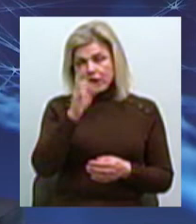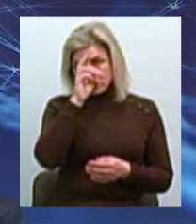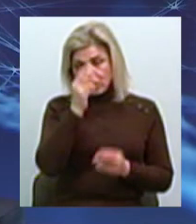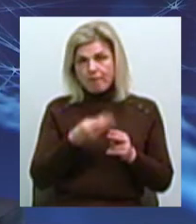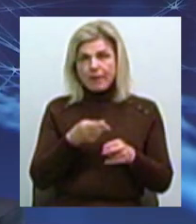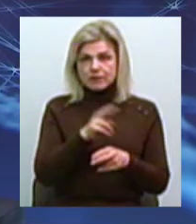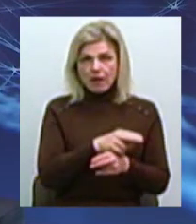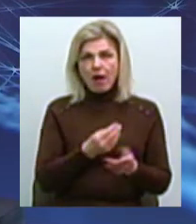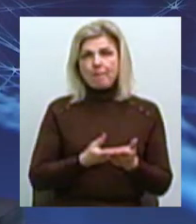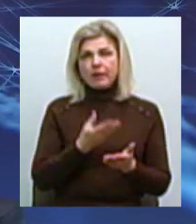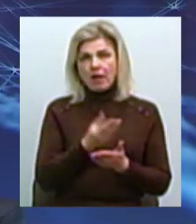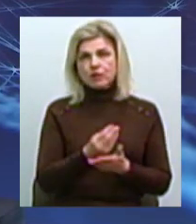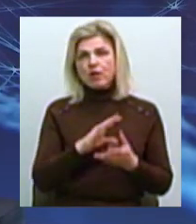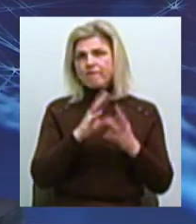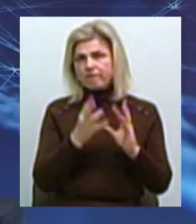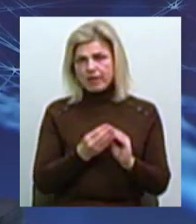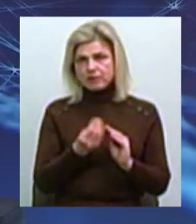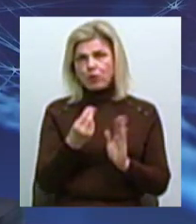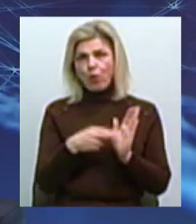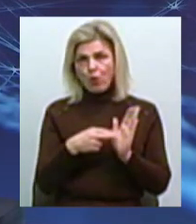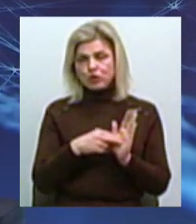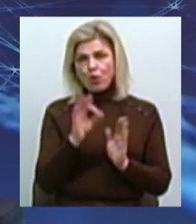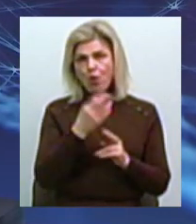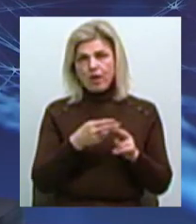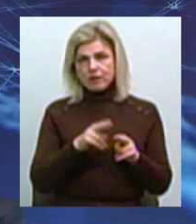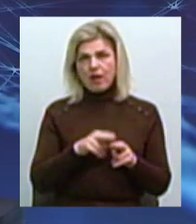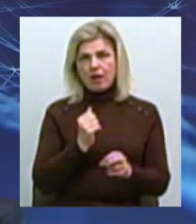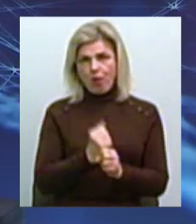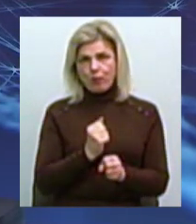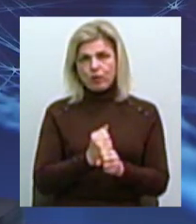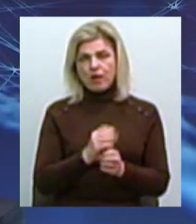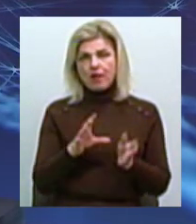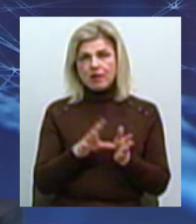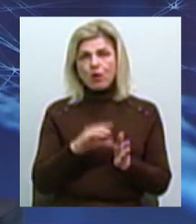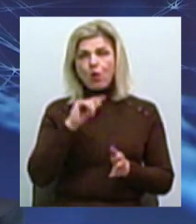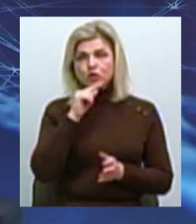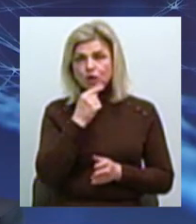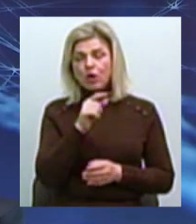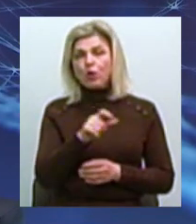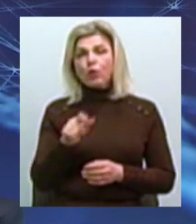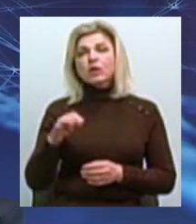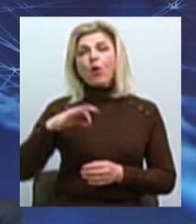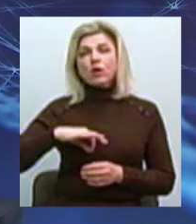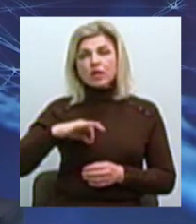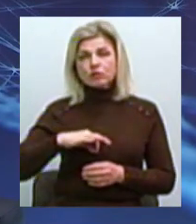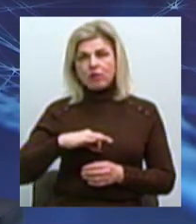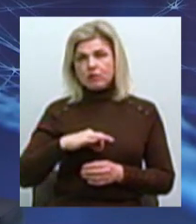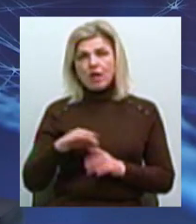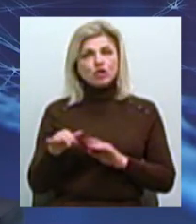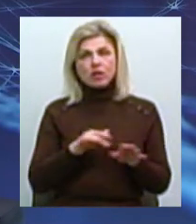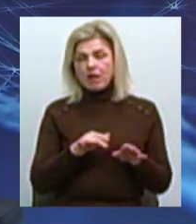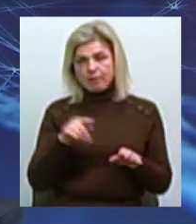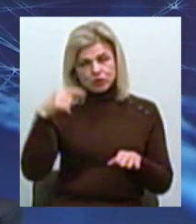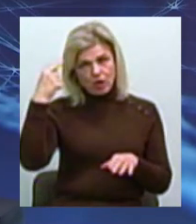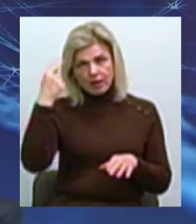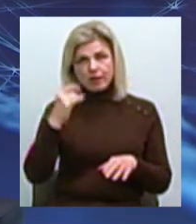сплачує майже весь кошт щодо цієї організації енергоощадлових заходів. Люди користуються, динаміка шалена і